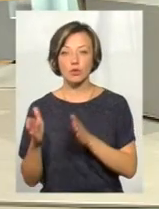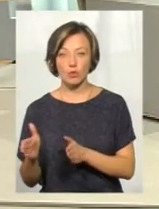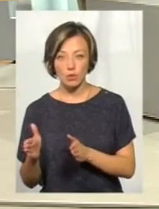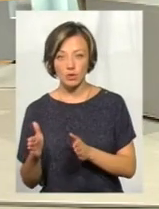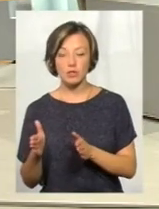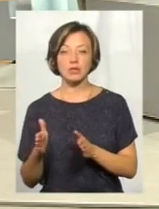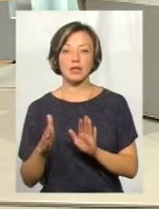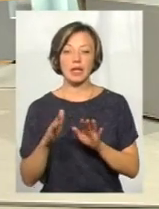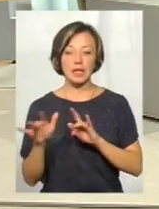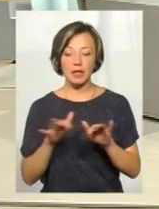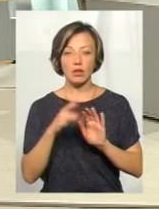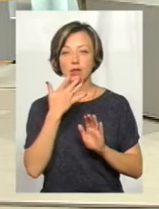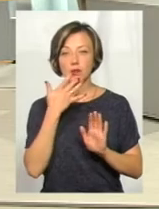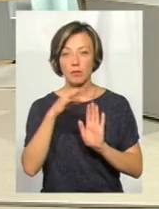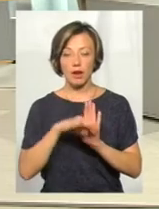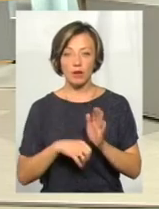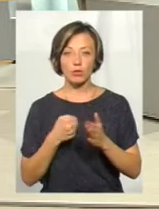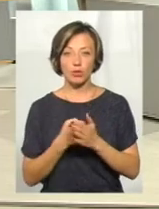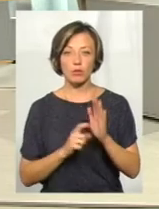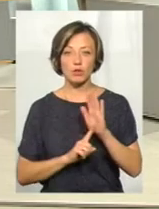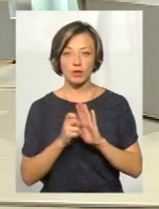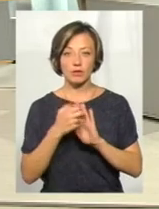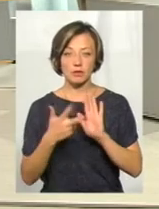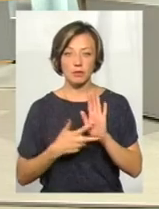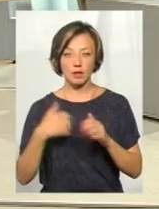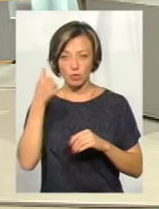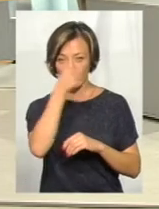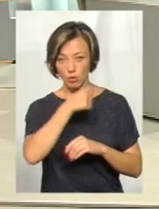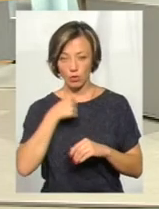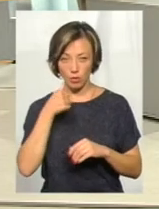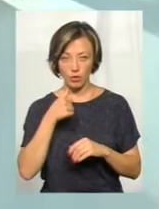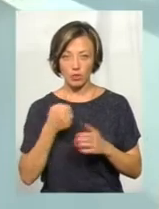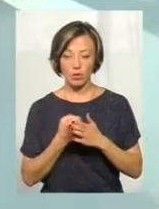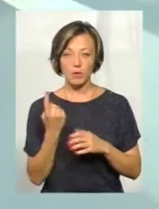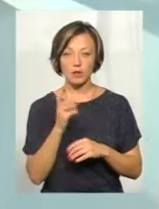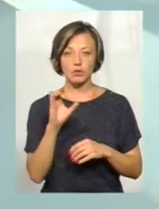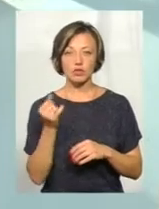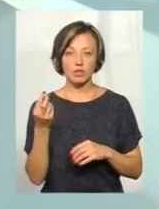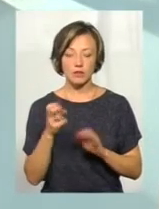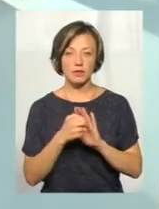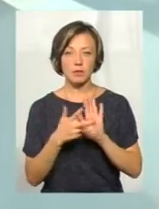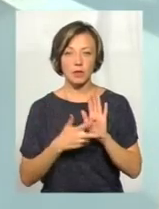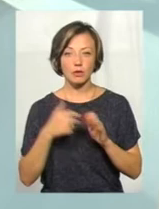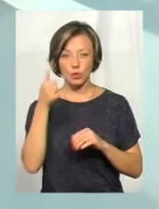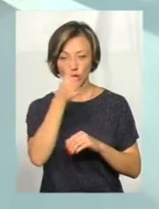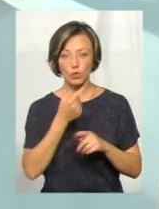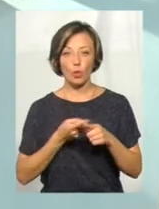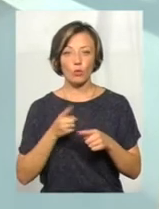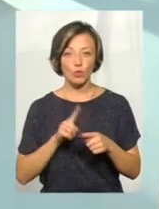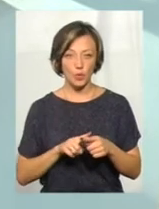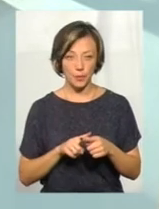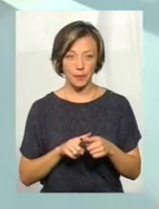національного переліку до початку 2018 року, до 1 січня 2018 року. Тому